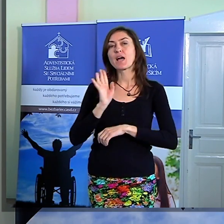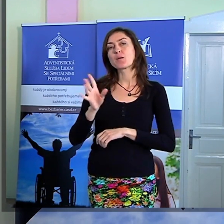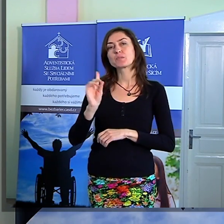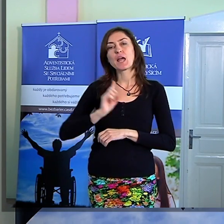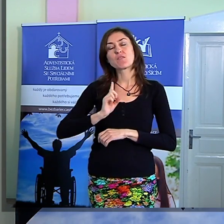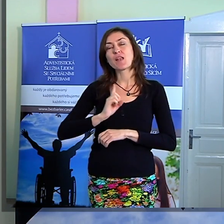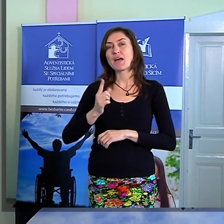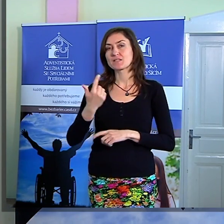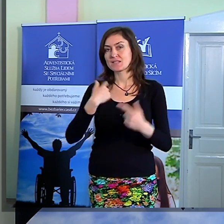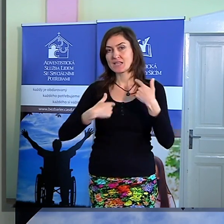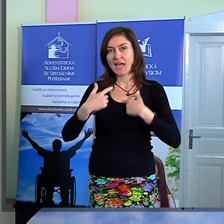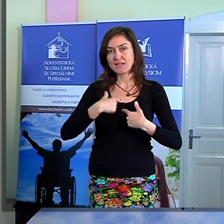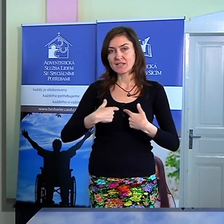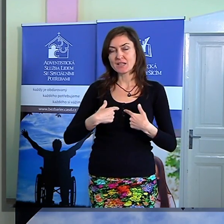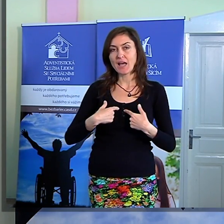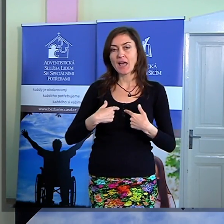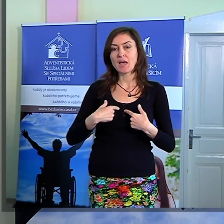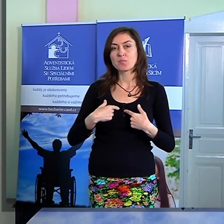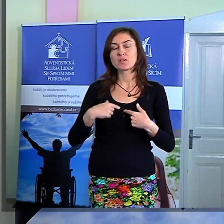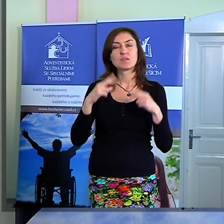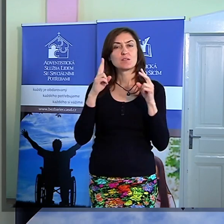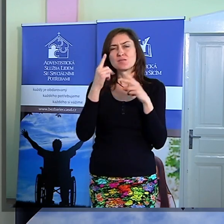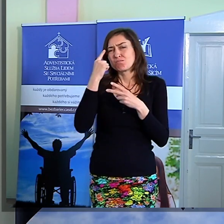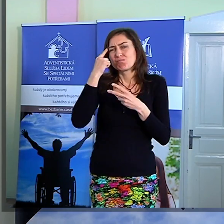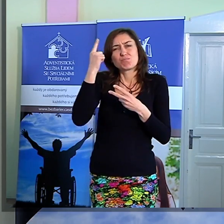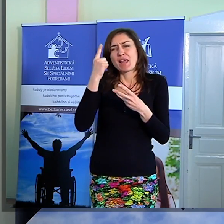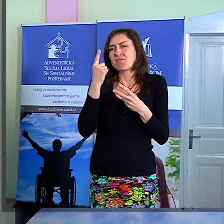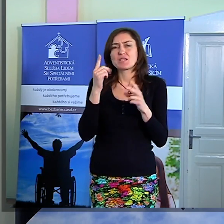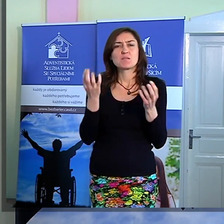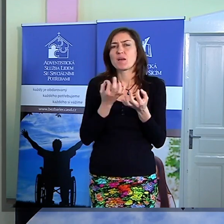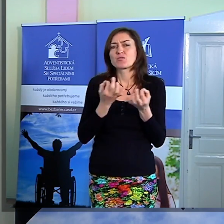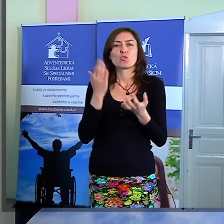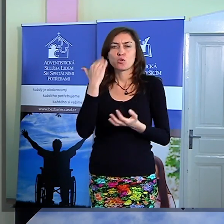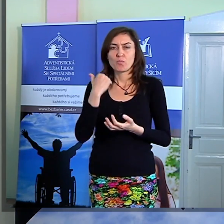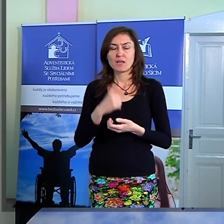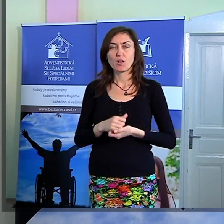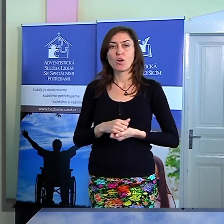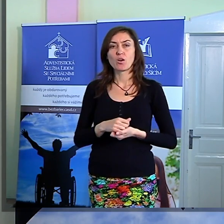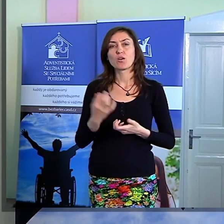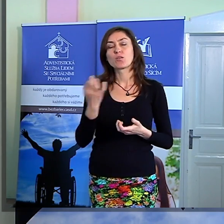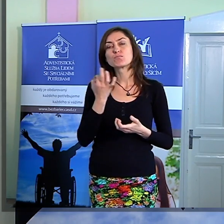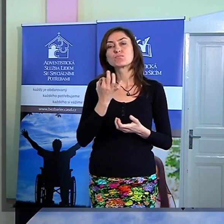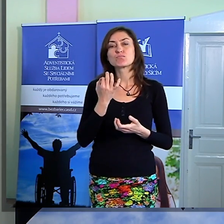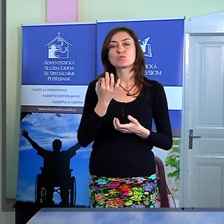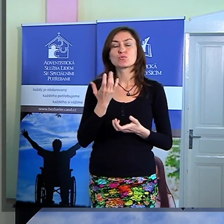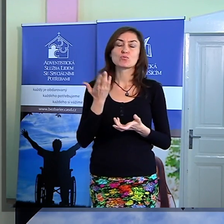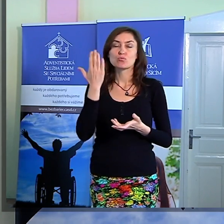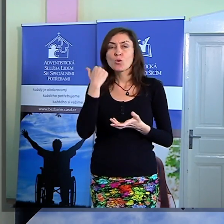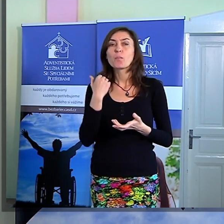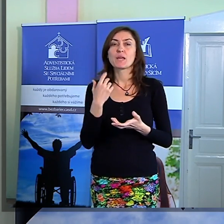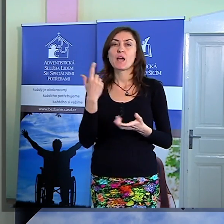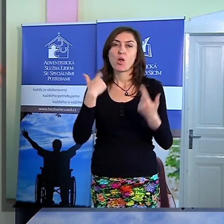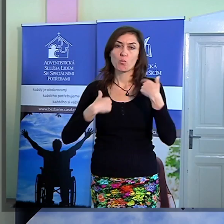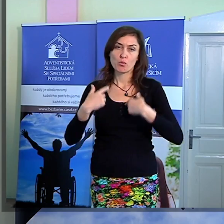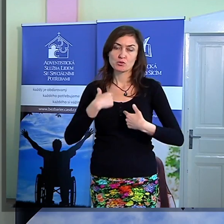Komentátoři se úplně nemohou zhodnout na tom, jaký handicap to vlastně byl. Co ho limotovalo, ale ono to je